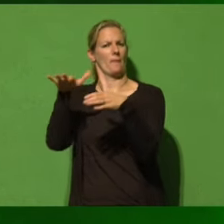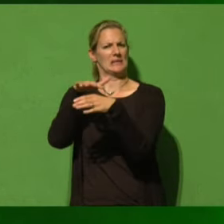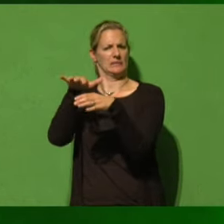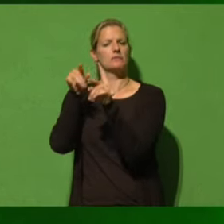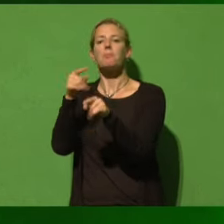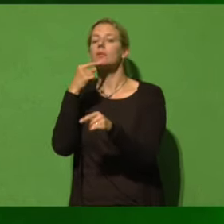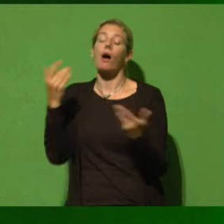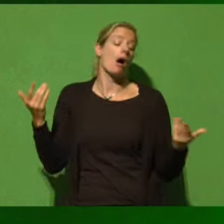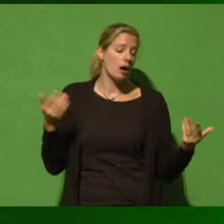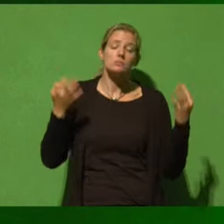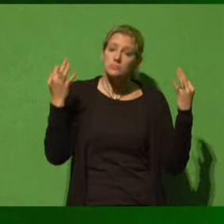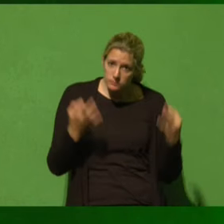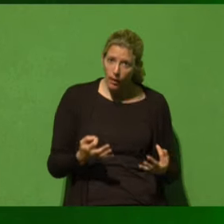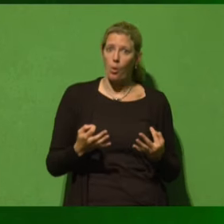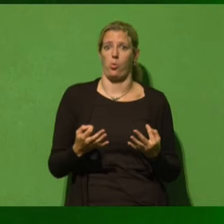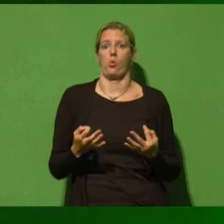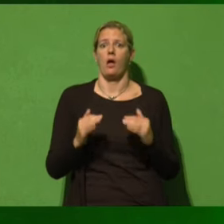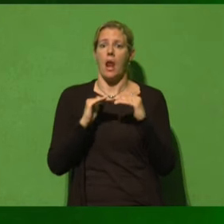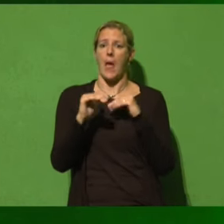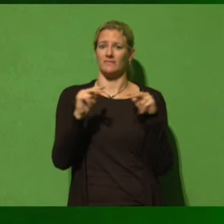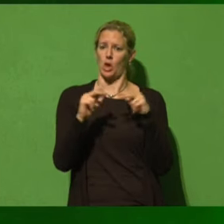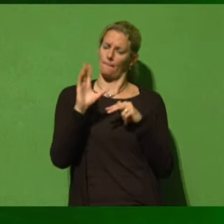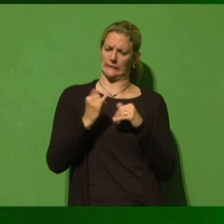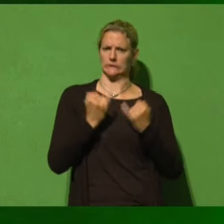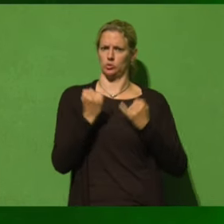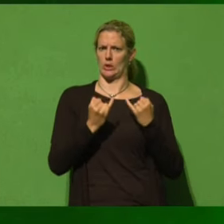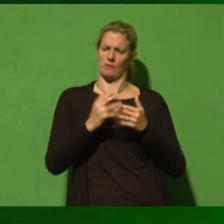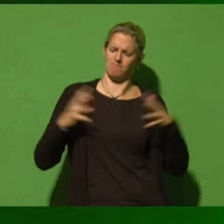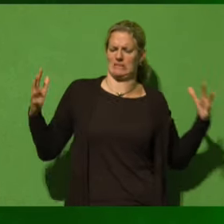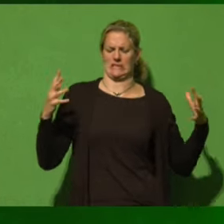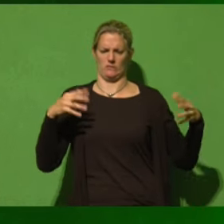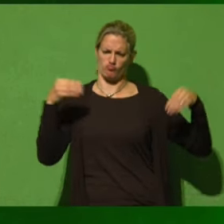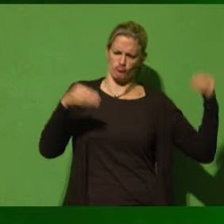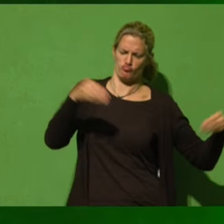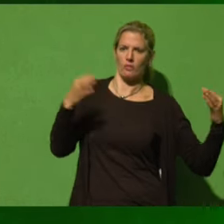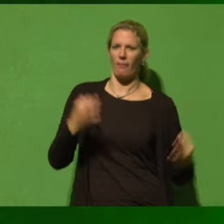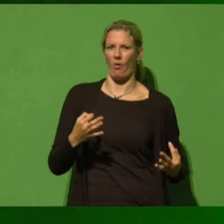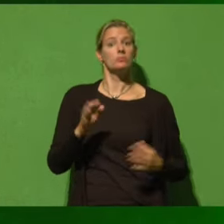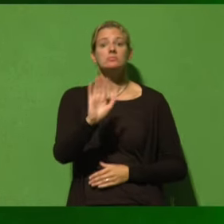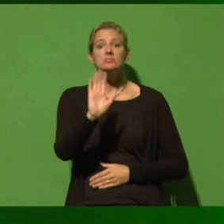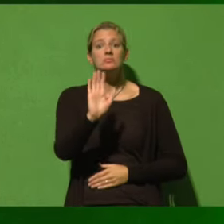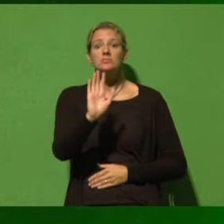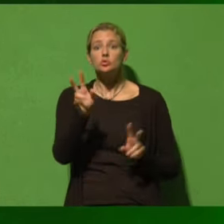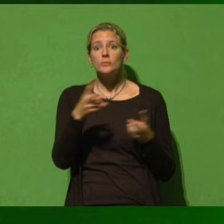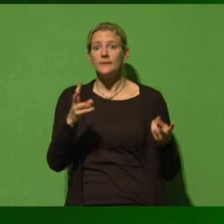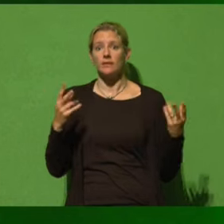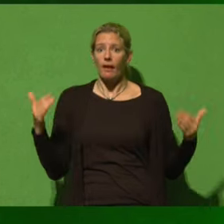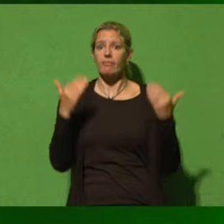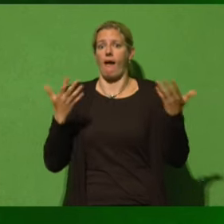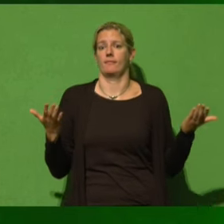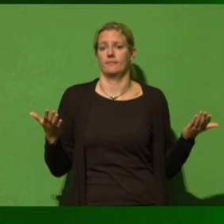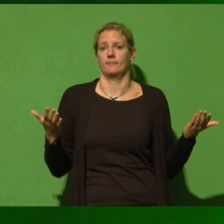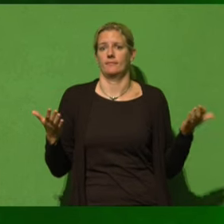wir brauchen die industrielle Landwirtschaft, um die Menschen zu ernähren. Aber das Gegenteil ist richtig, denn die